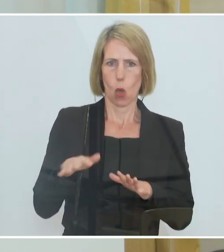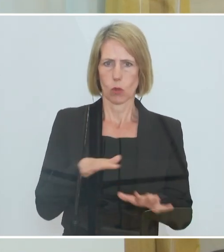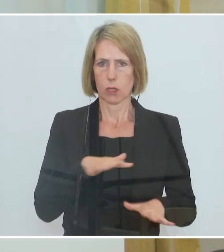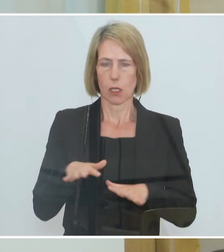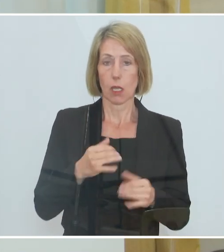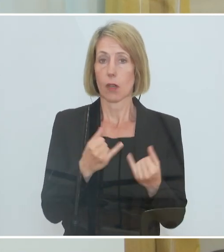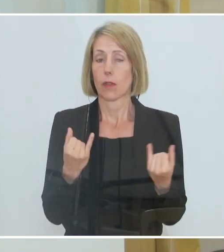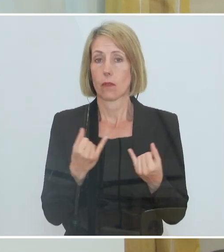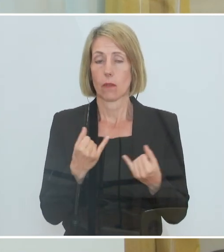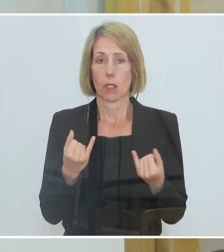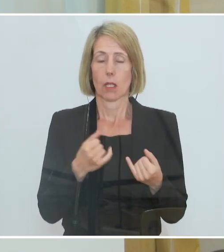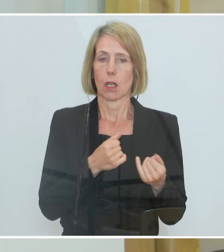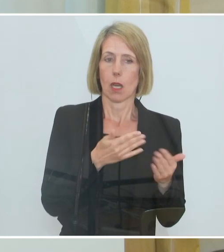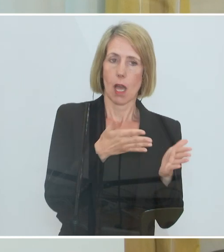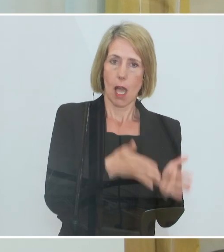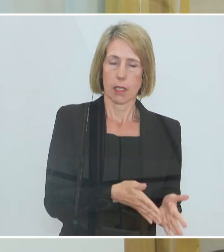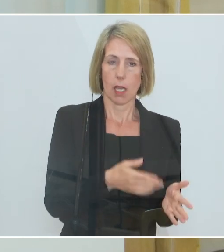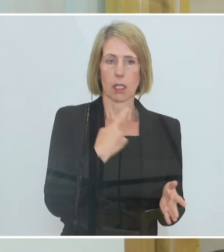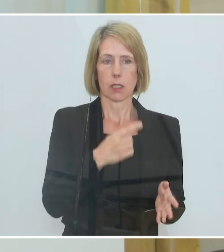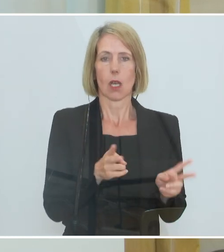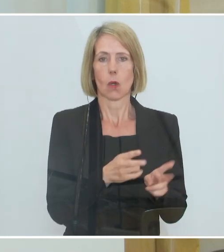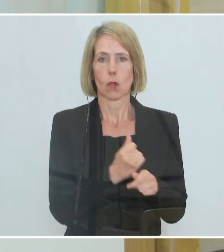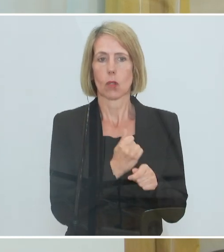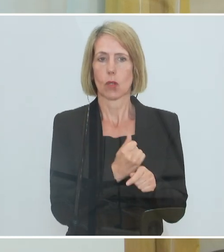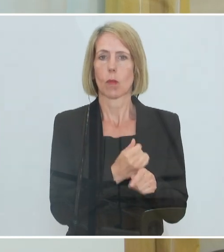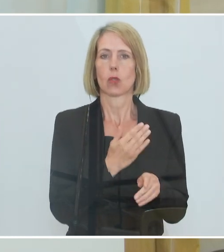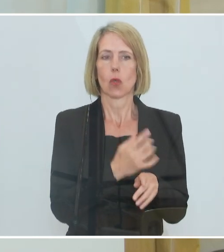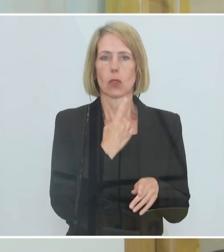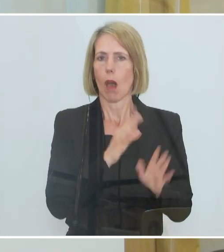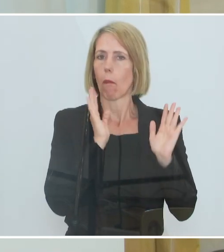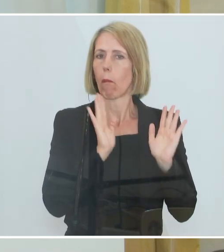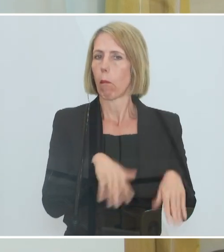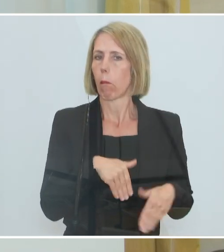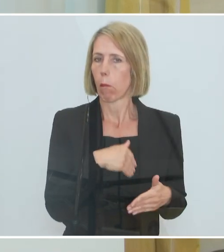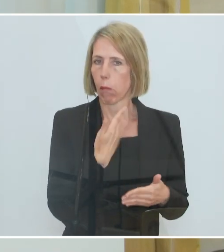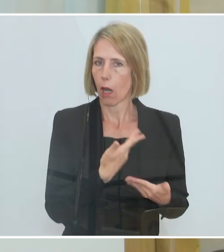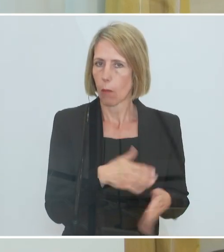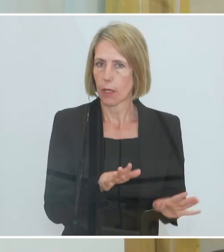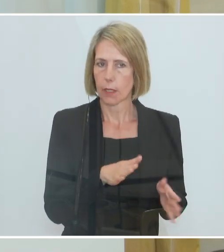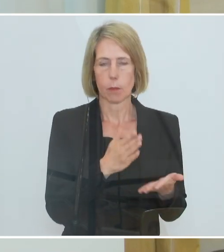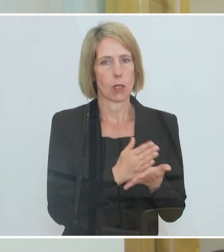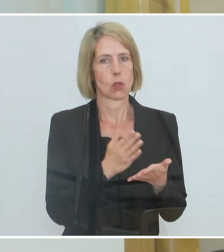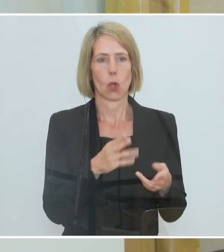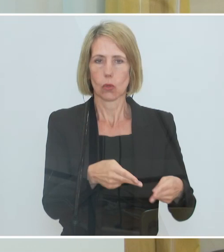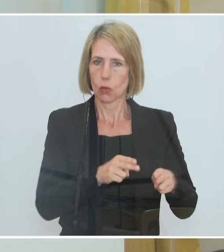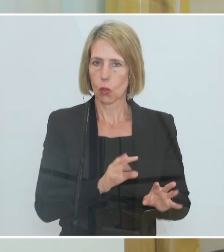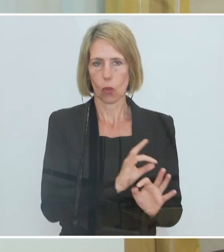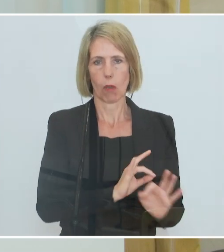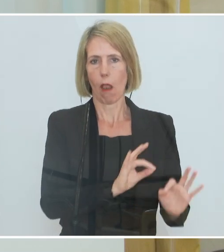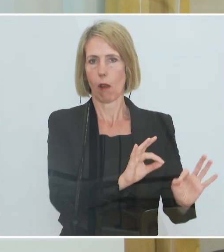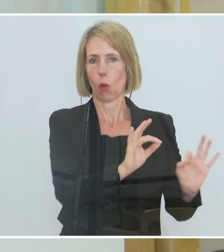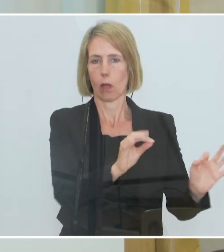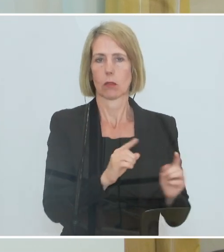die einen, die Kurzarbeit schon sterben haben lassen und gesagt haben, brauchen wir eh nicht mehr, ist eh alles Paletti. Die anderen